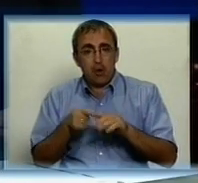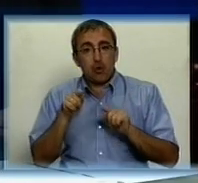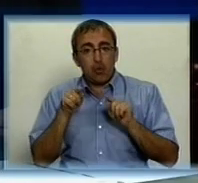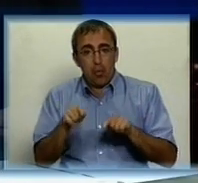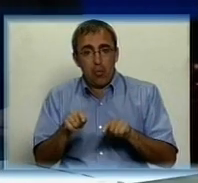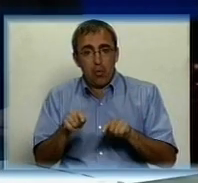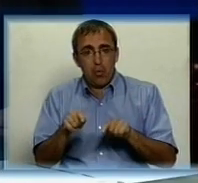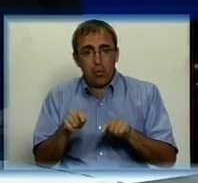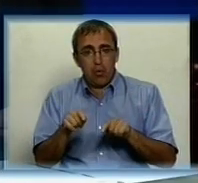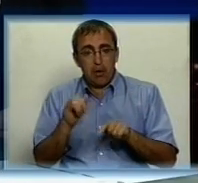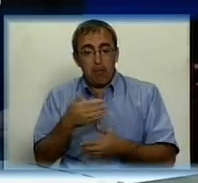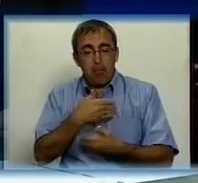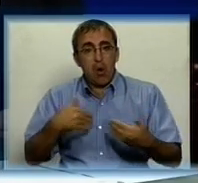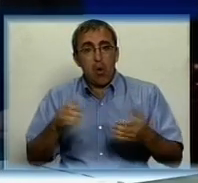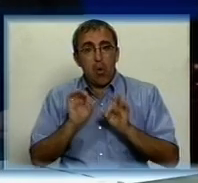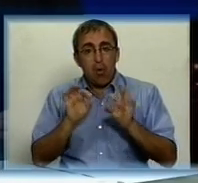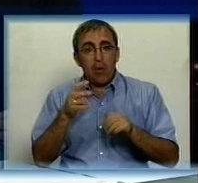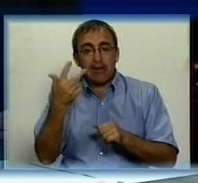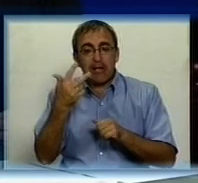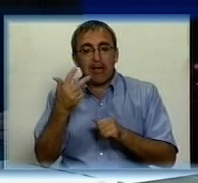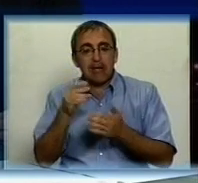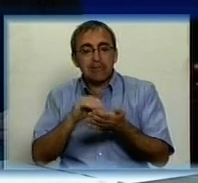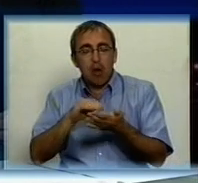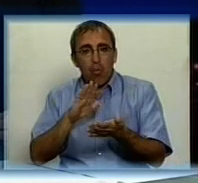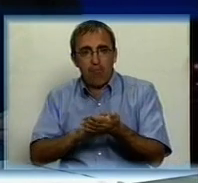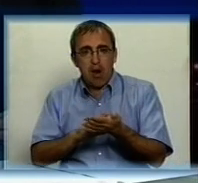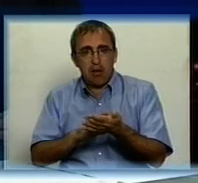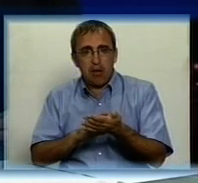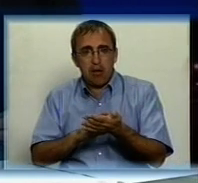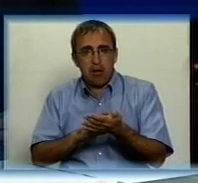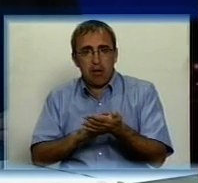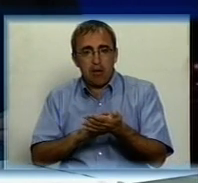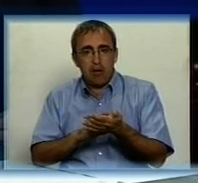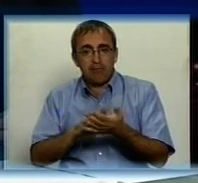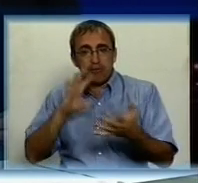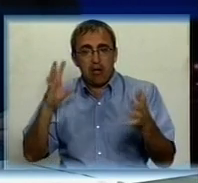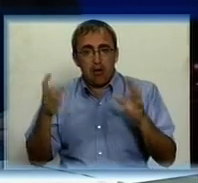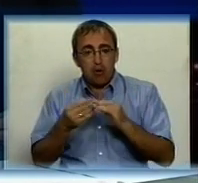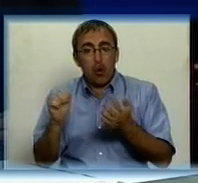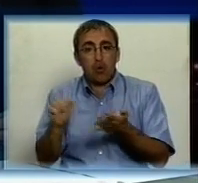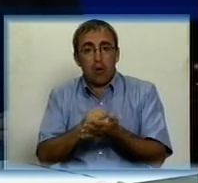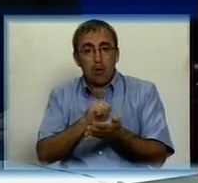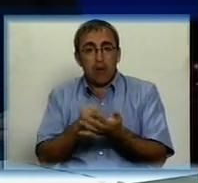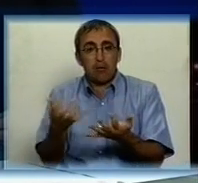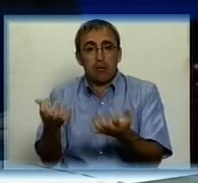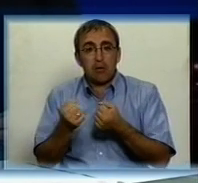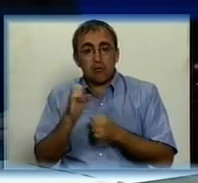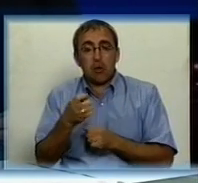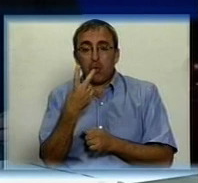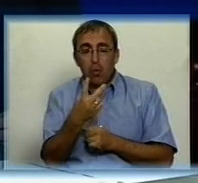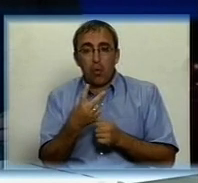Тому і ми говоримо про три хвилі зарахування. Ну, наприклад, взагалі документи сприймаються з 2